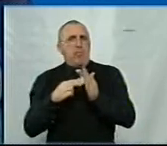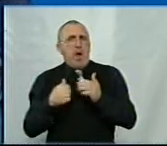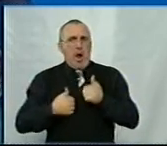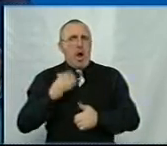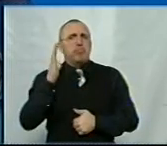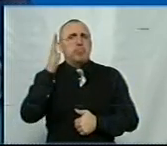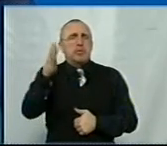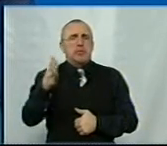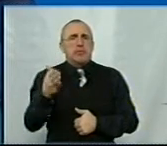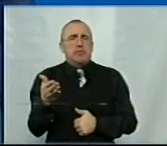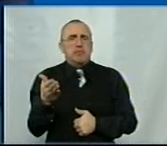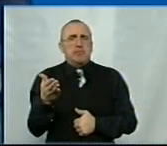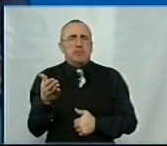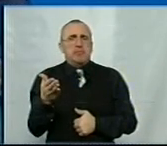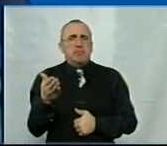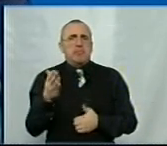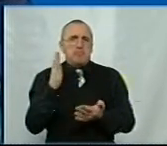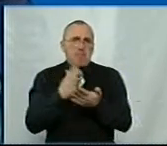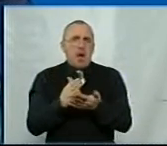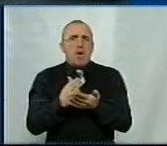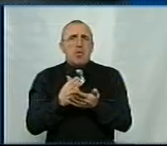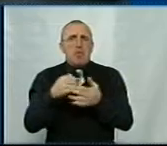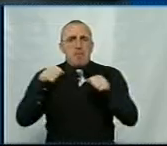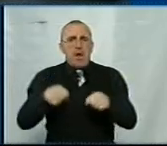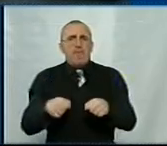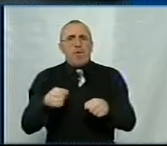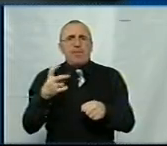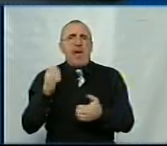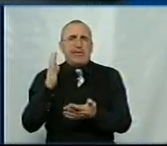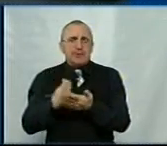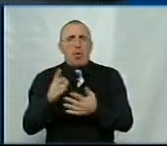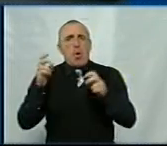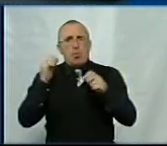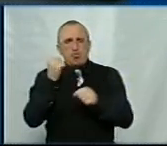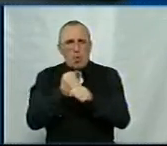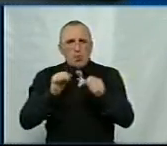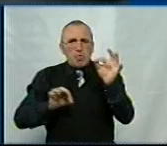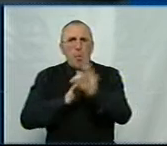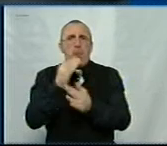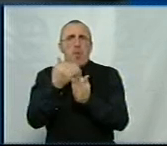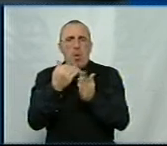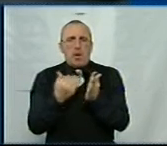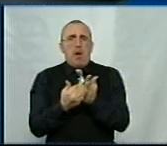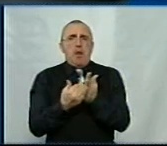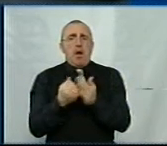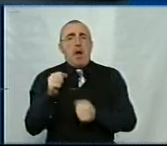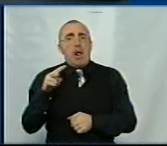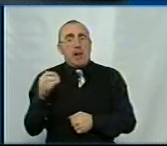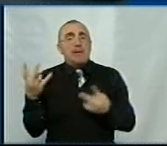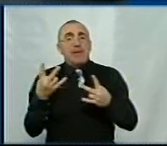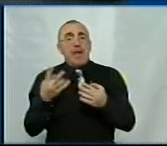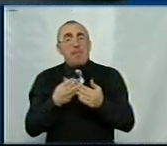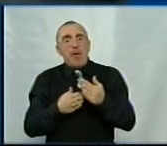мають право на існування, і вони вже розроблені, ці програми. Але треба